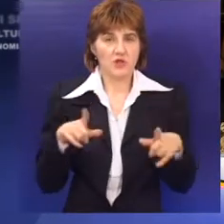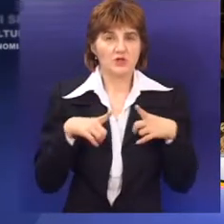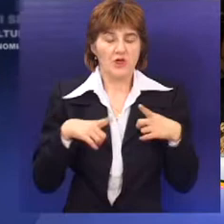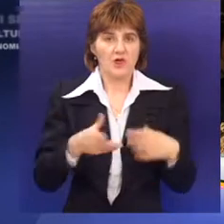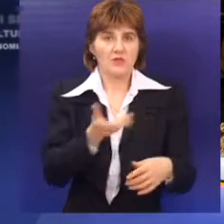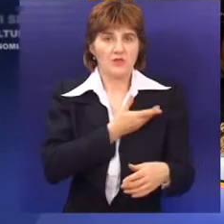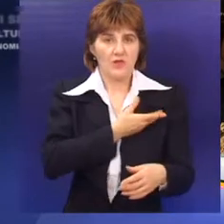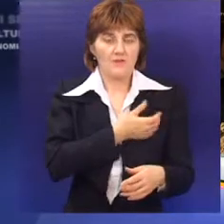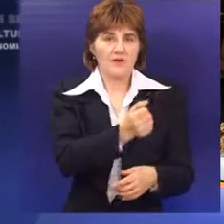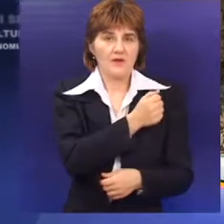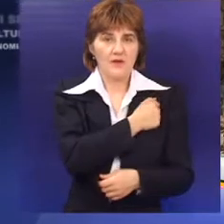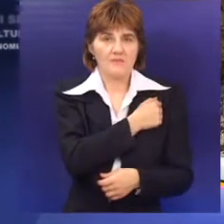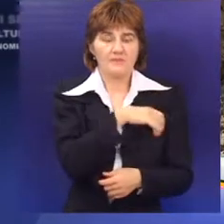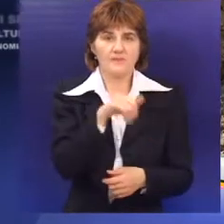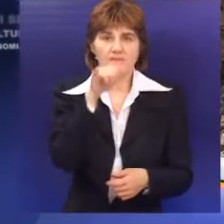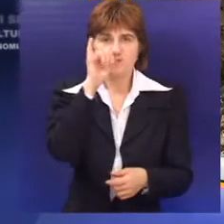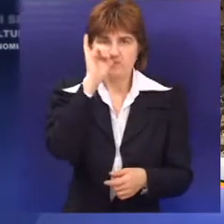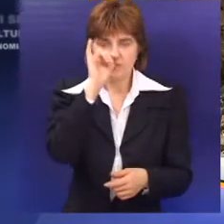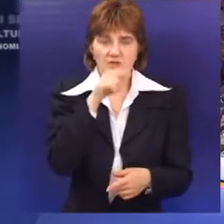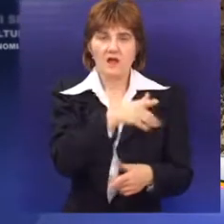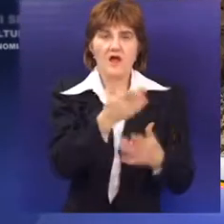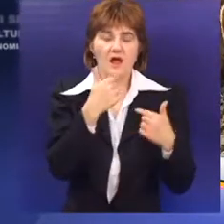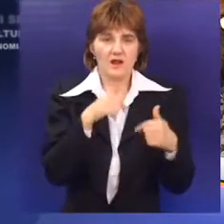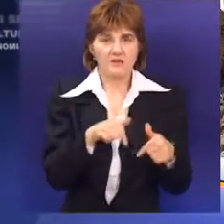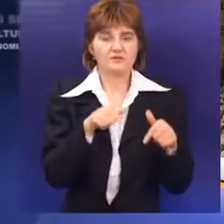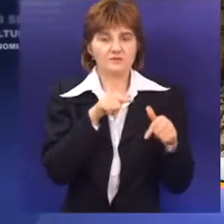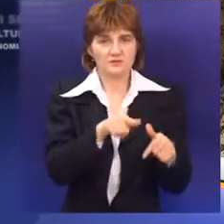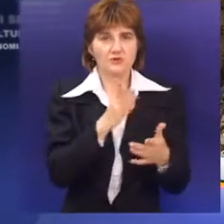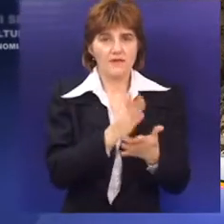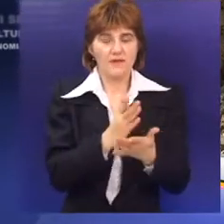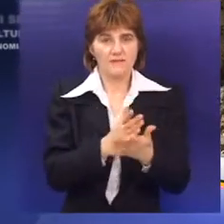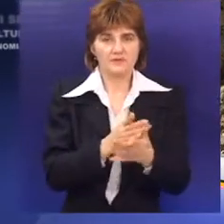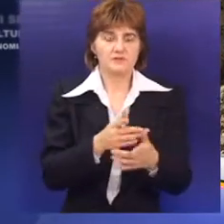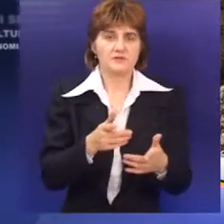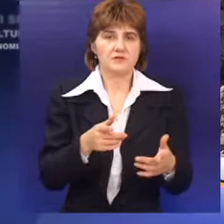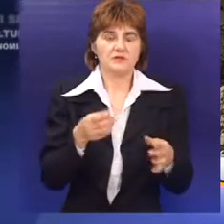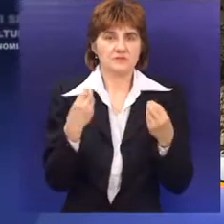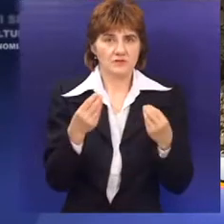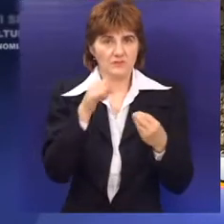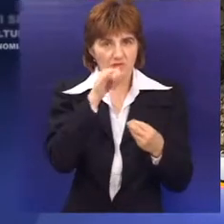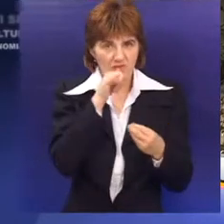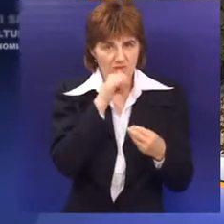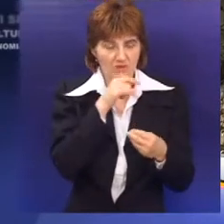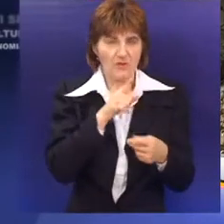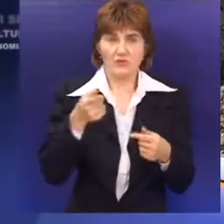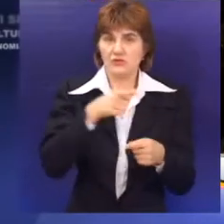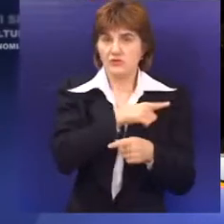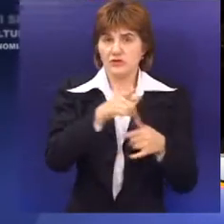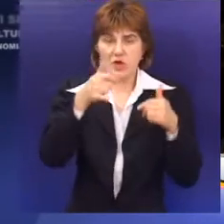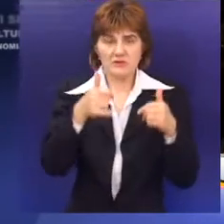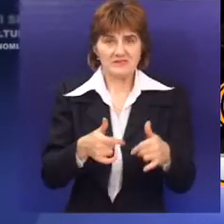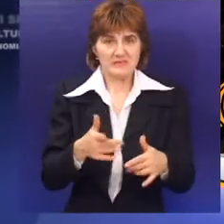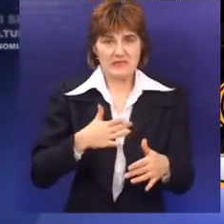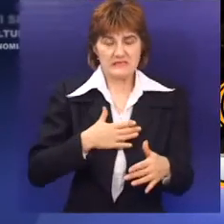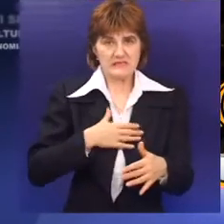pijaću vodu. Na taj način, dugogodišnji problemi sa bakteriološki neispravnom vodom biće prošlost. Nismo imali do sad vodu, svi smo se